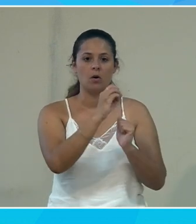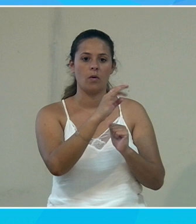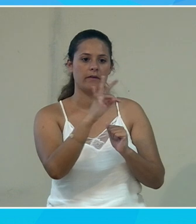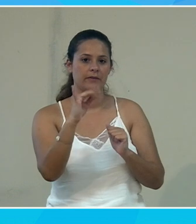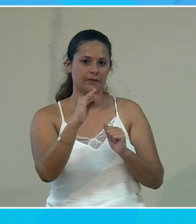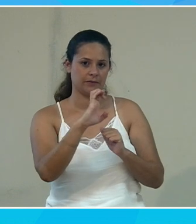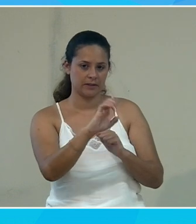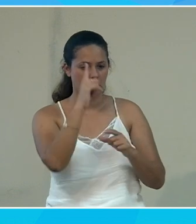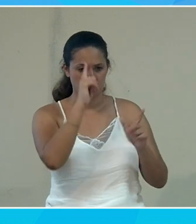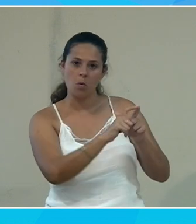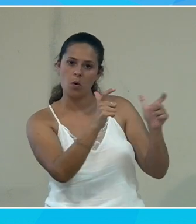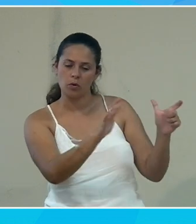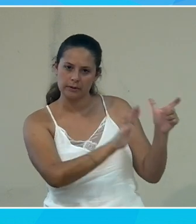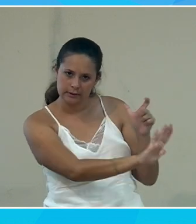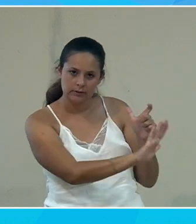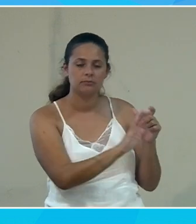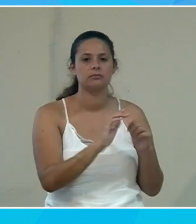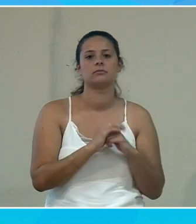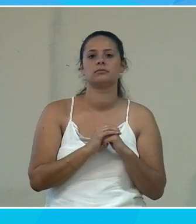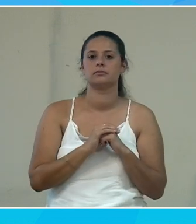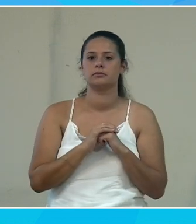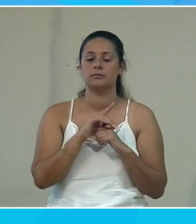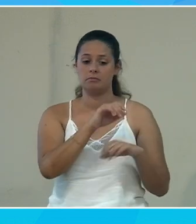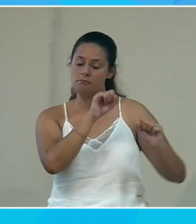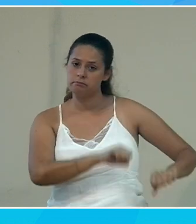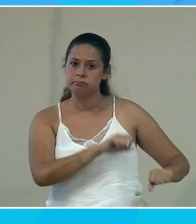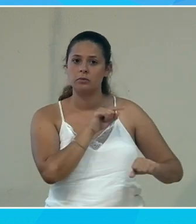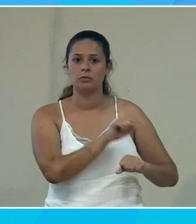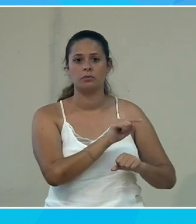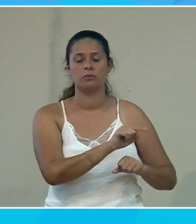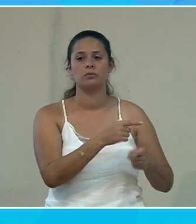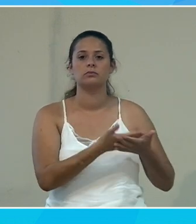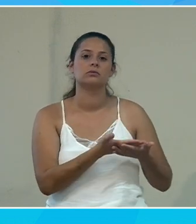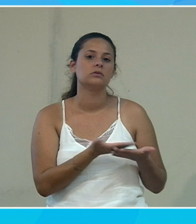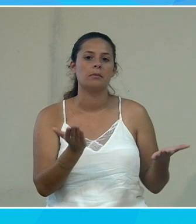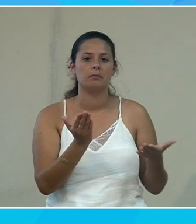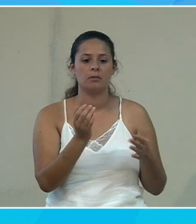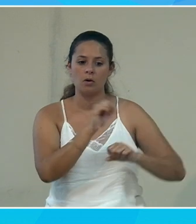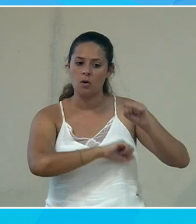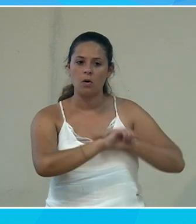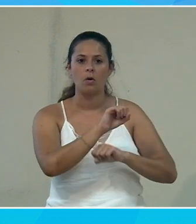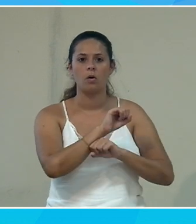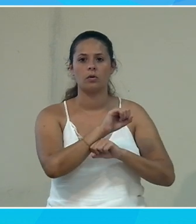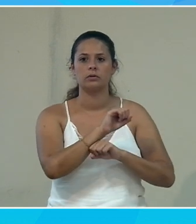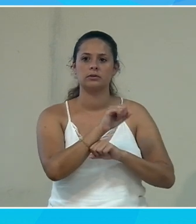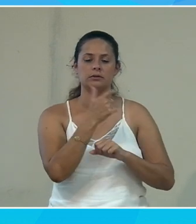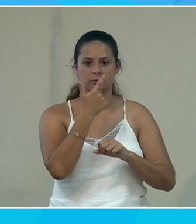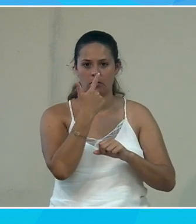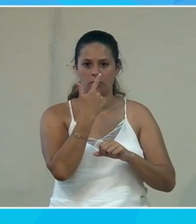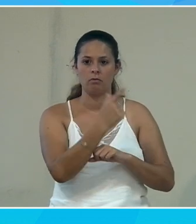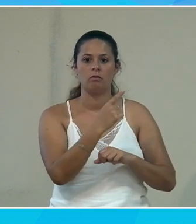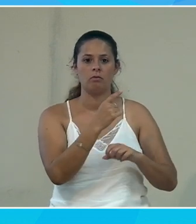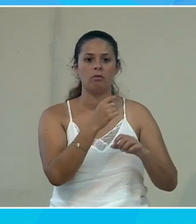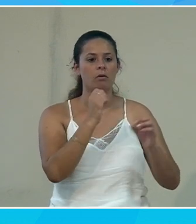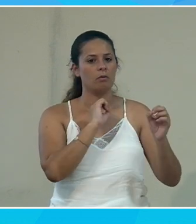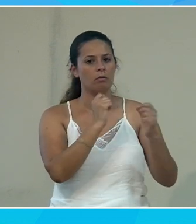orientée pour les entreprises et qui permet en fait simplement d'organiser les gens jusqu'à présent s